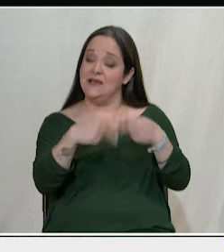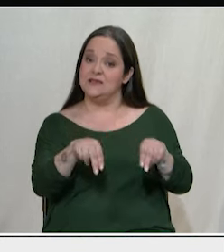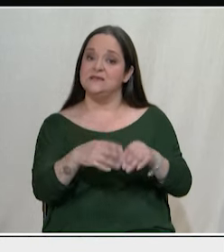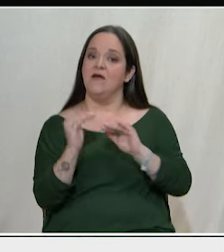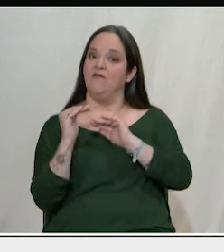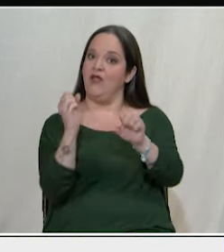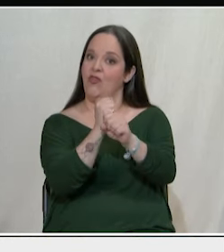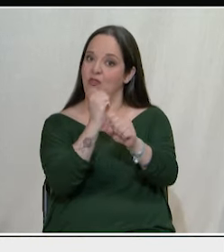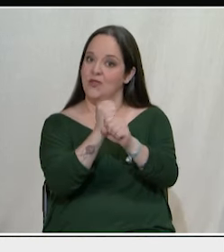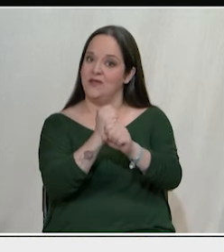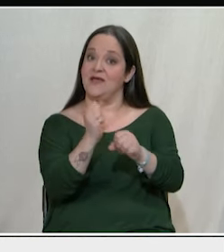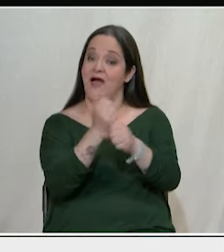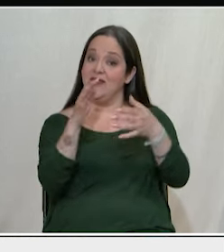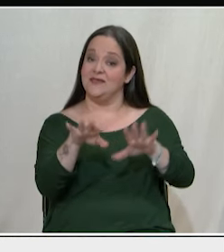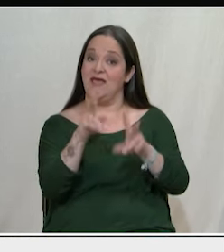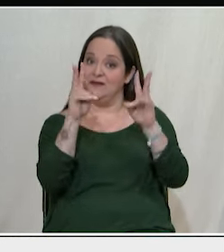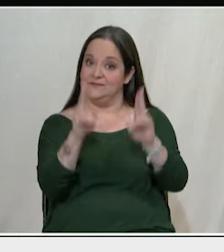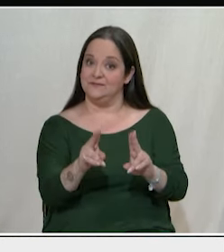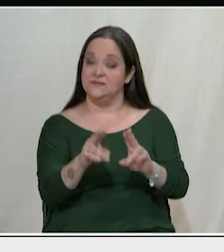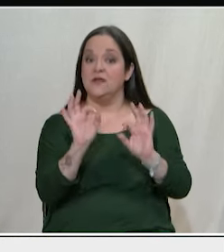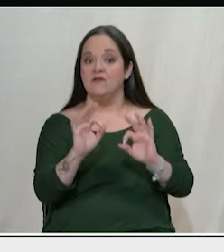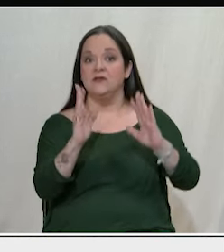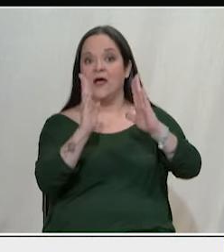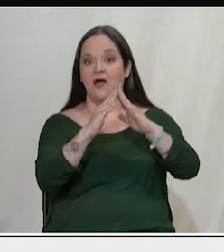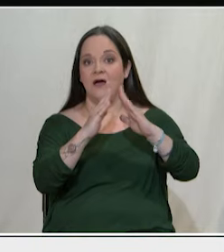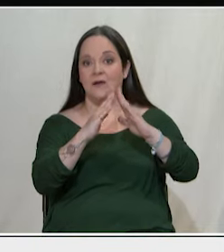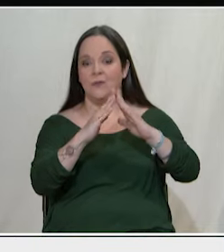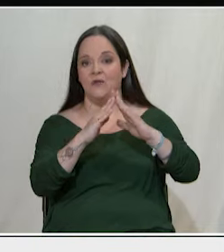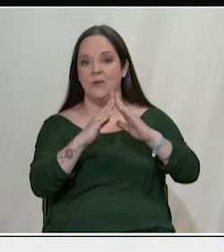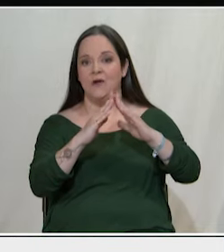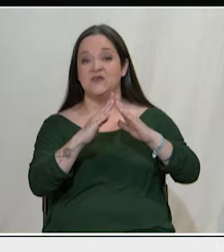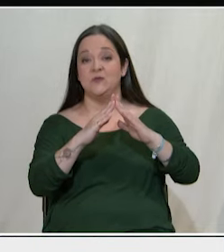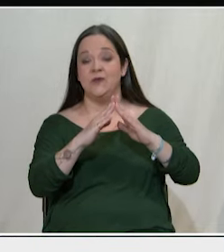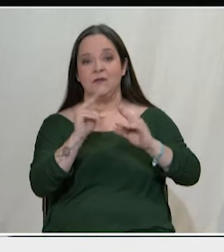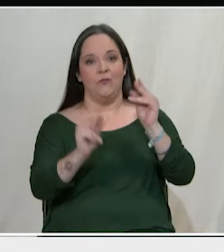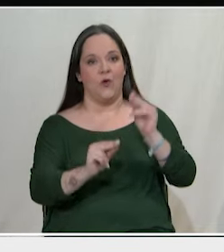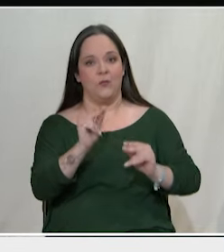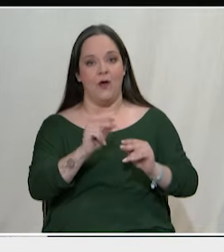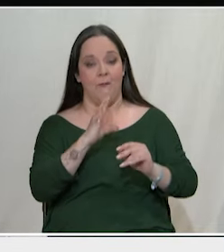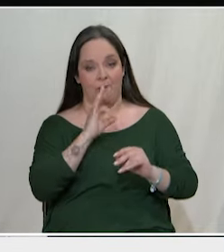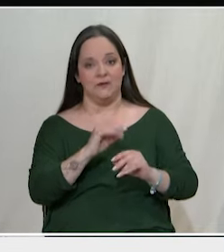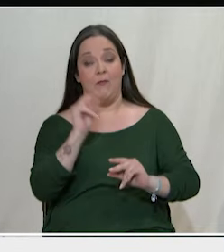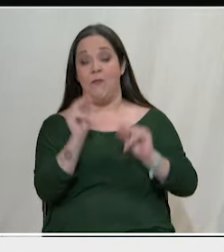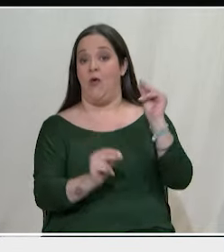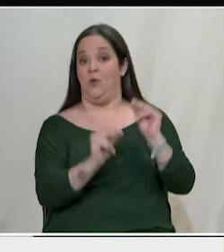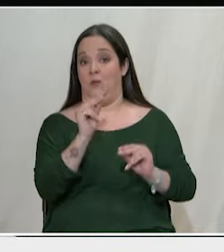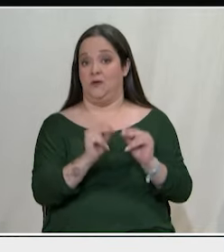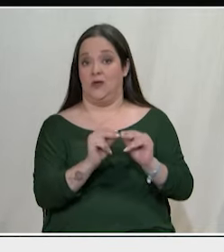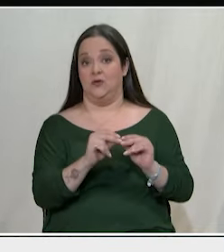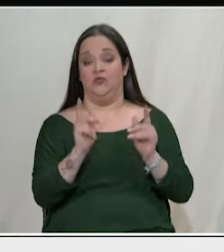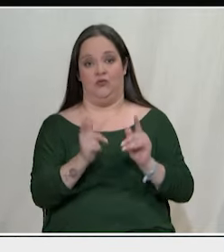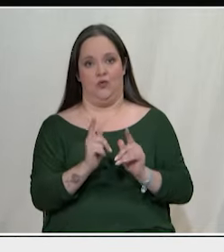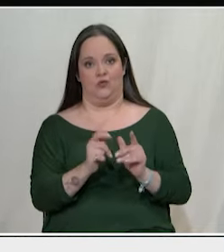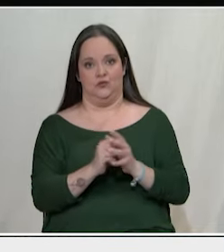και να ανέβουν οι μισθοί και βέβαια προβλήματα όπως το στεγαστικό που έχει γίνει πραγματικά εφιάλτης για τα λαϊκά στρώματα.